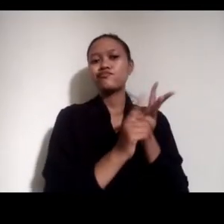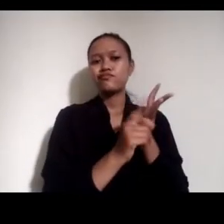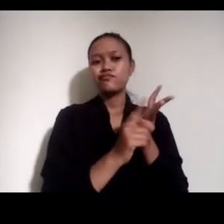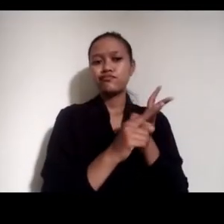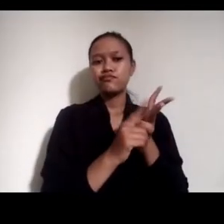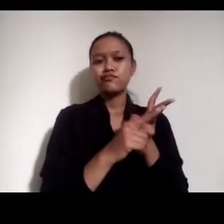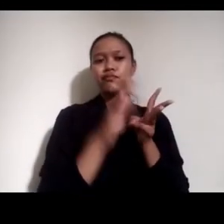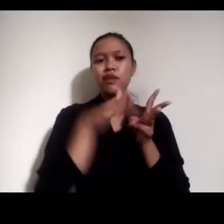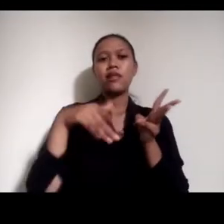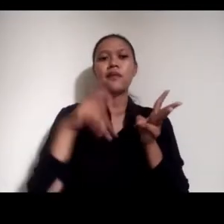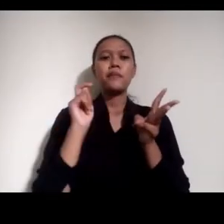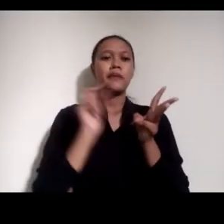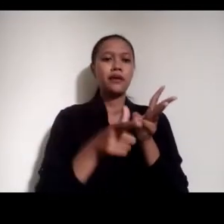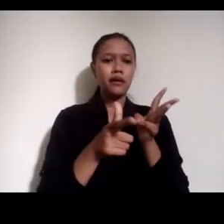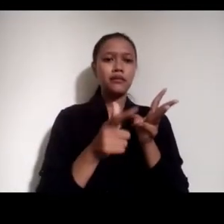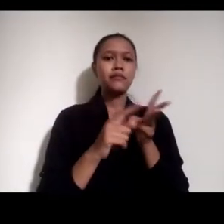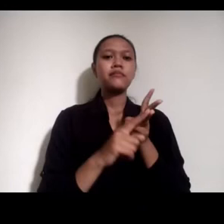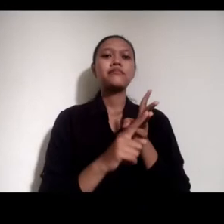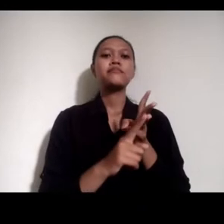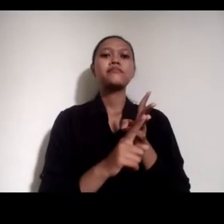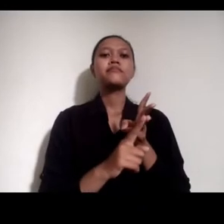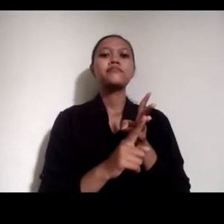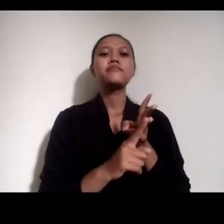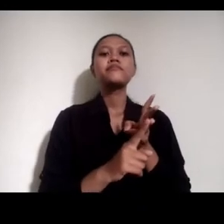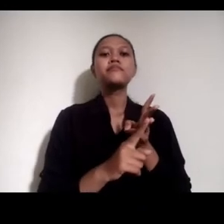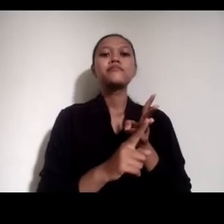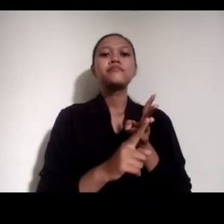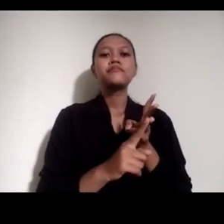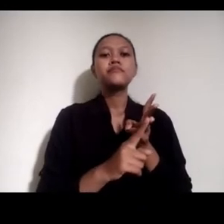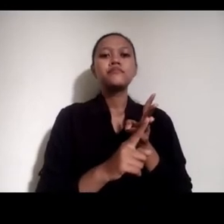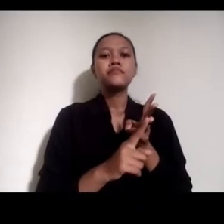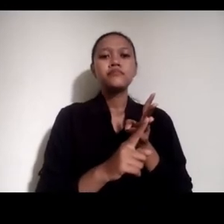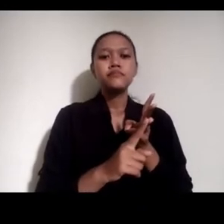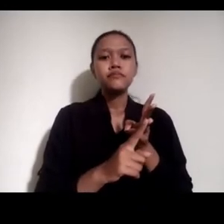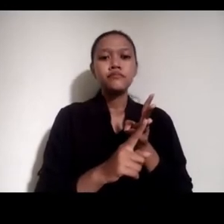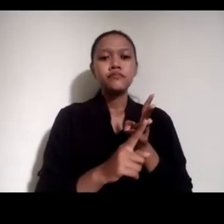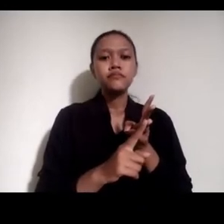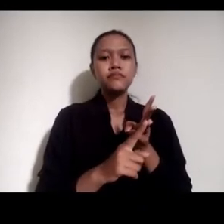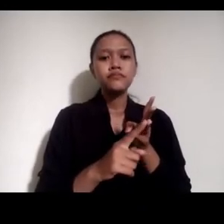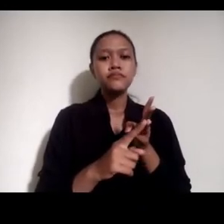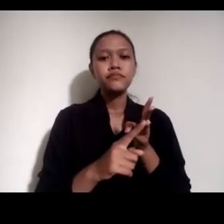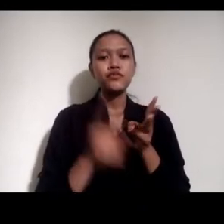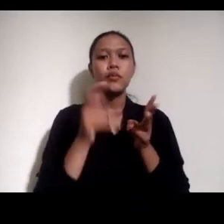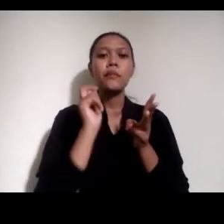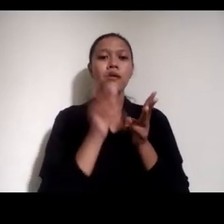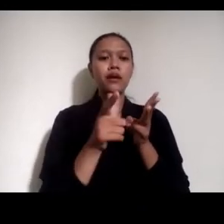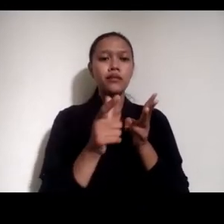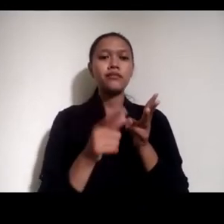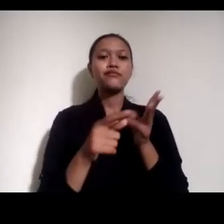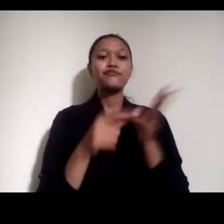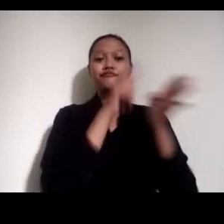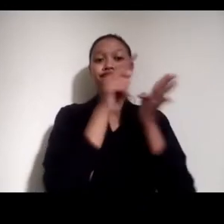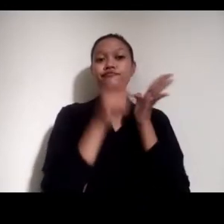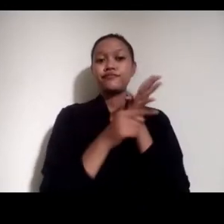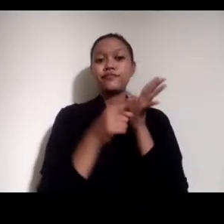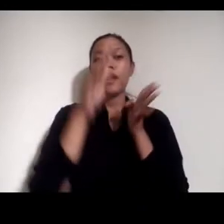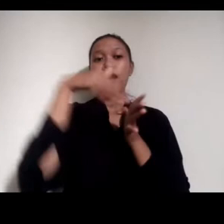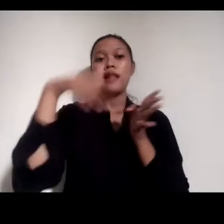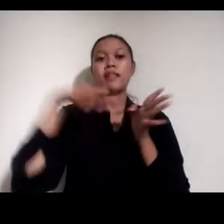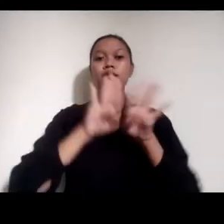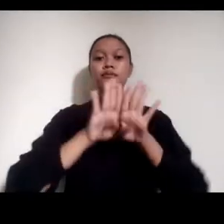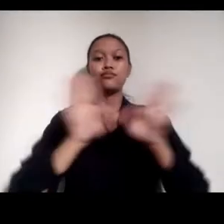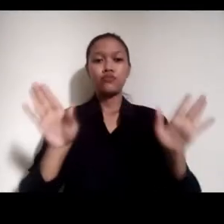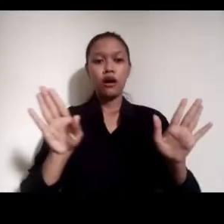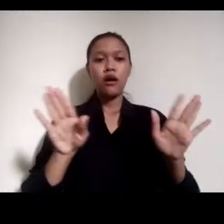data layanan Analytik Ditjenahu Juga begitu Datanya berbayar Kemudian ada data terbuka Terbuka